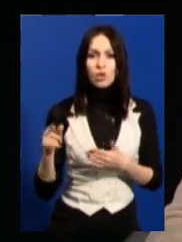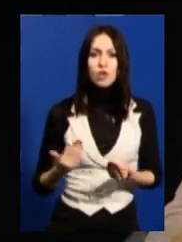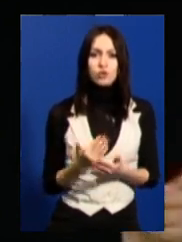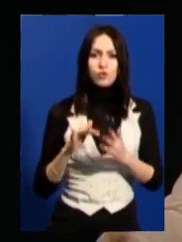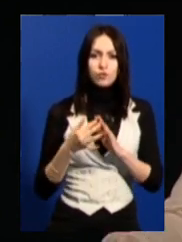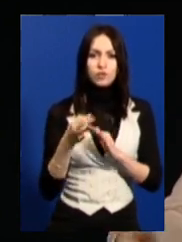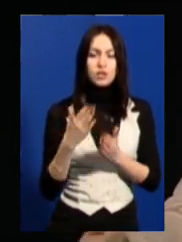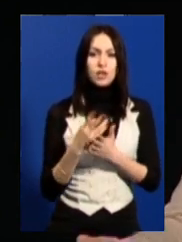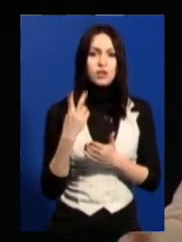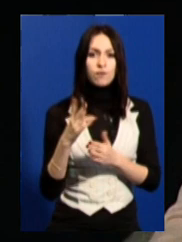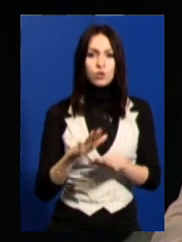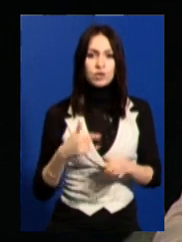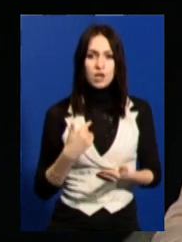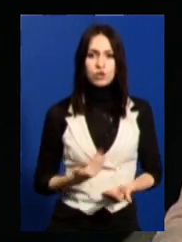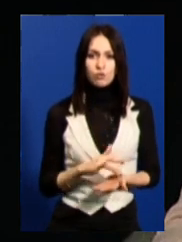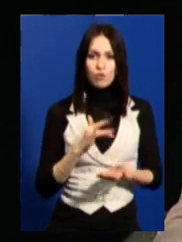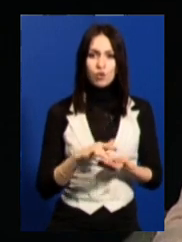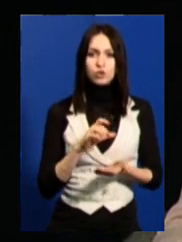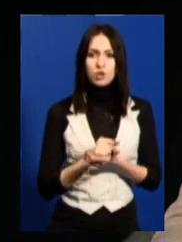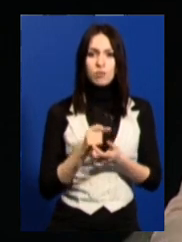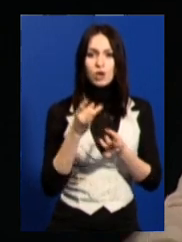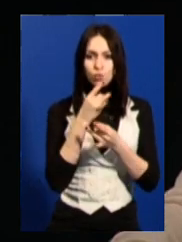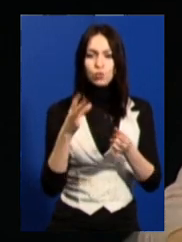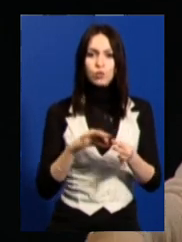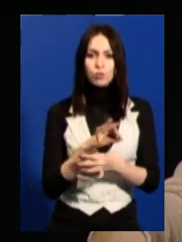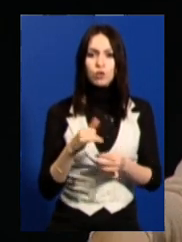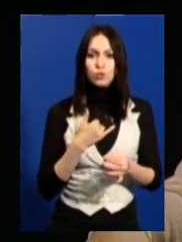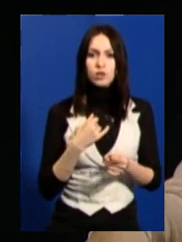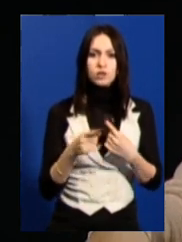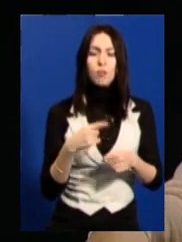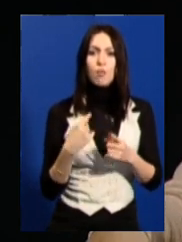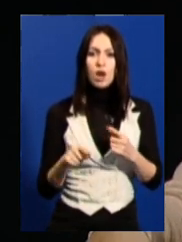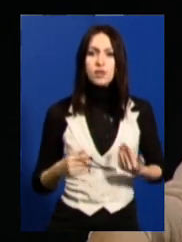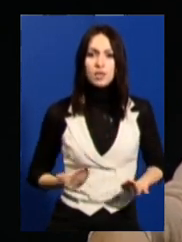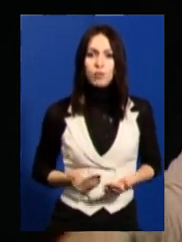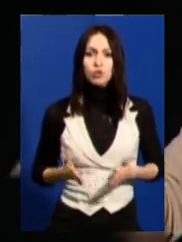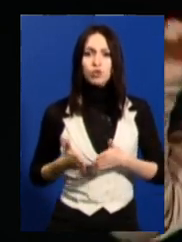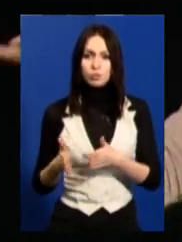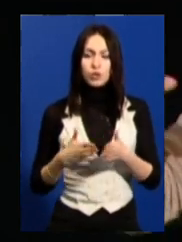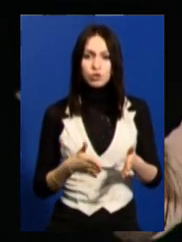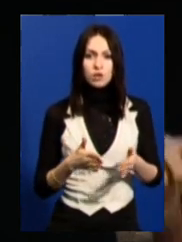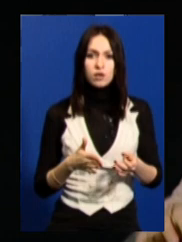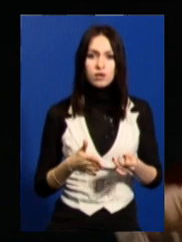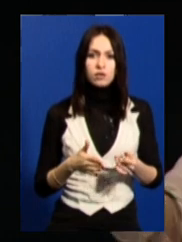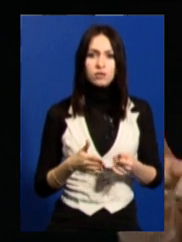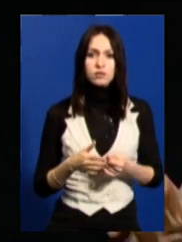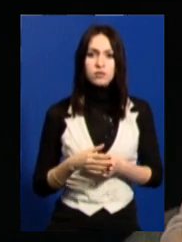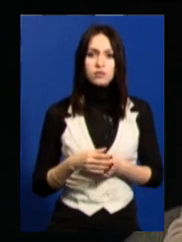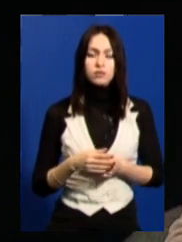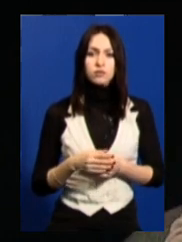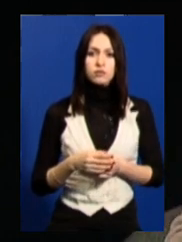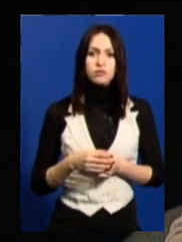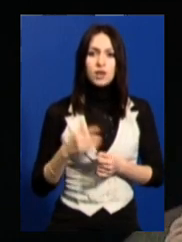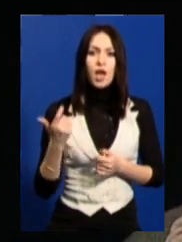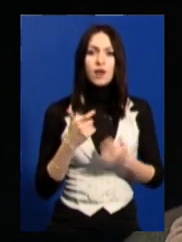має двох дітей. Я живу в місті, займаюся культурними проєктами. У нас дуже по-різному склалося життя. Проводимо аналогію. Харків,